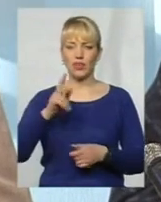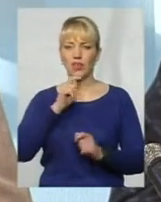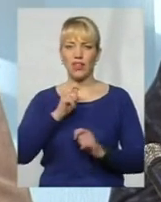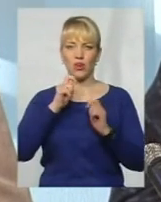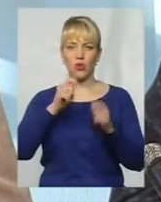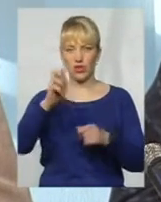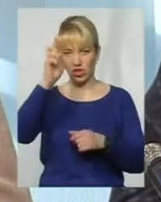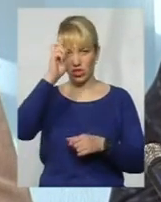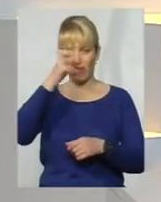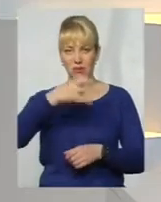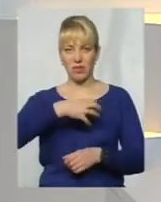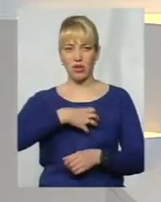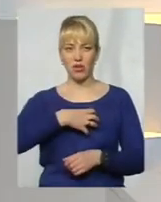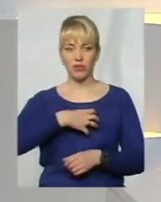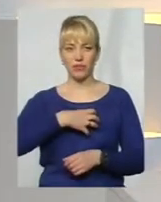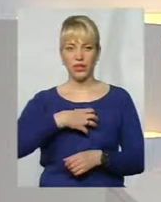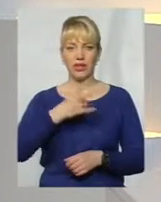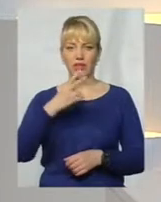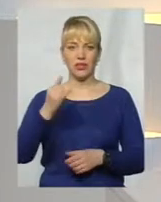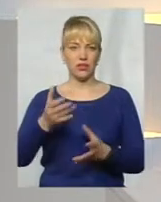державними нагородами не отримали.